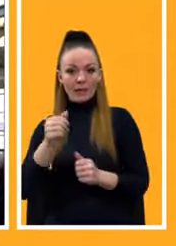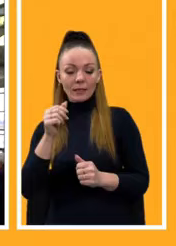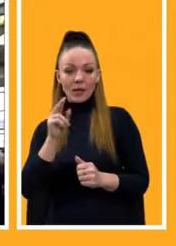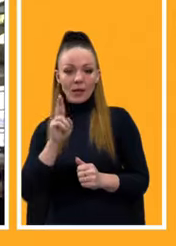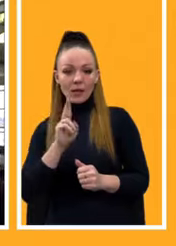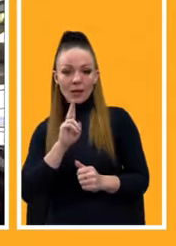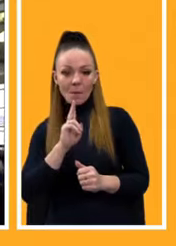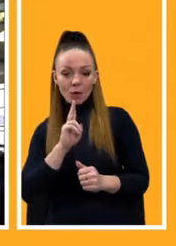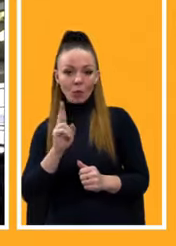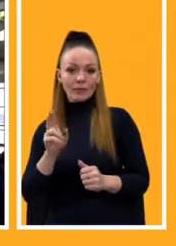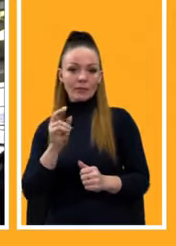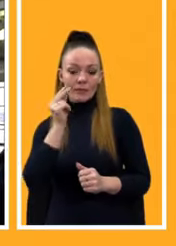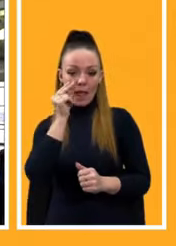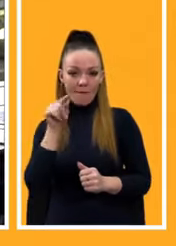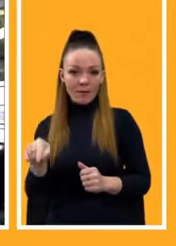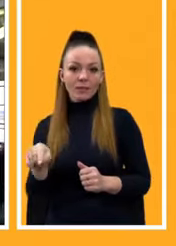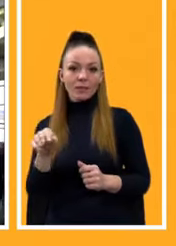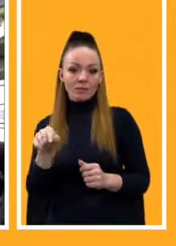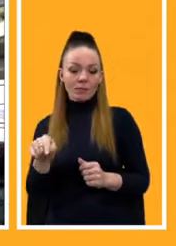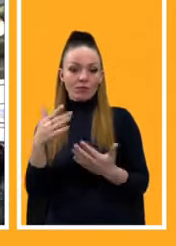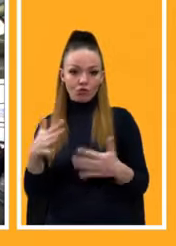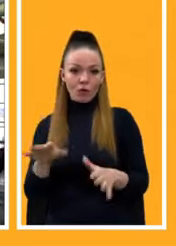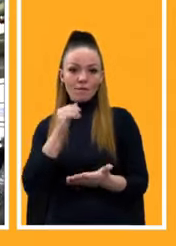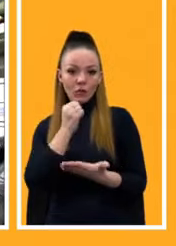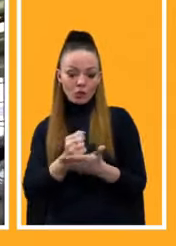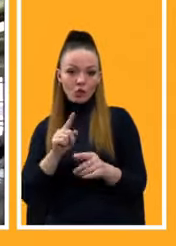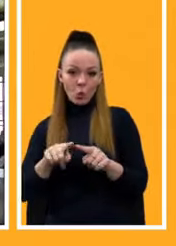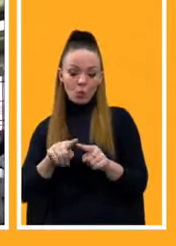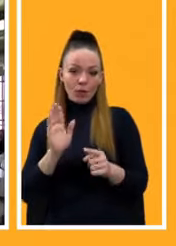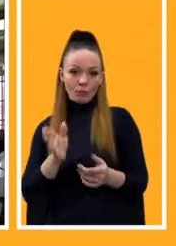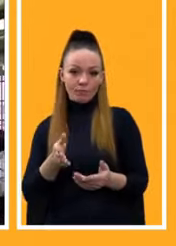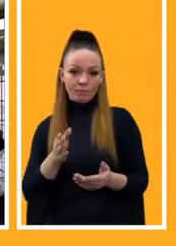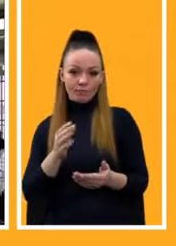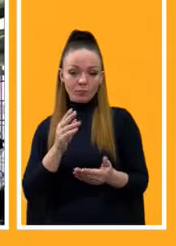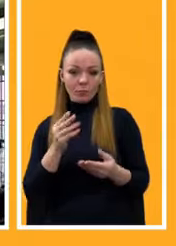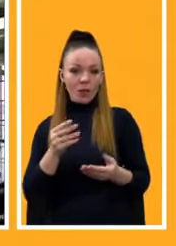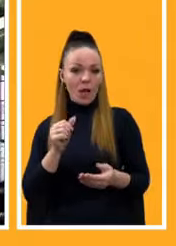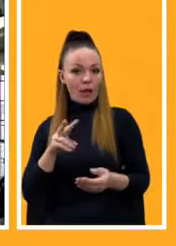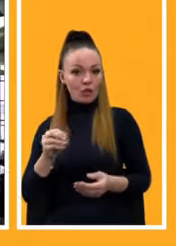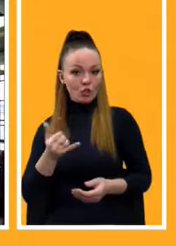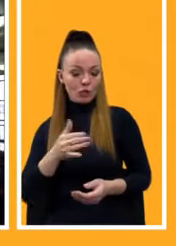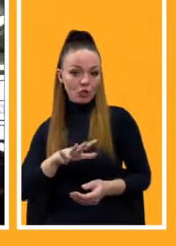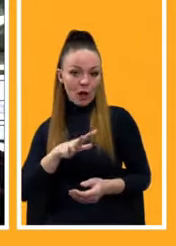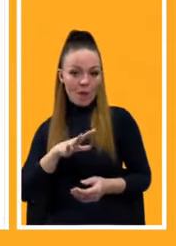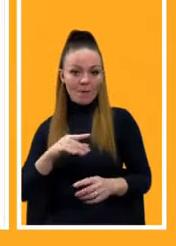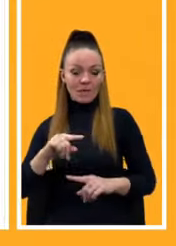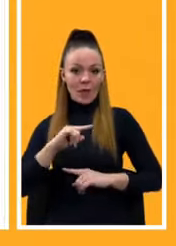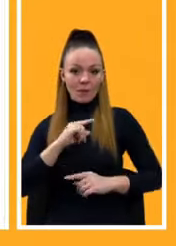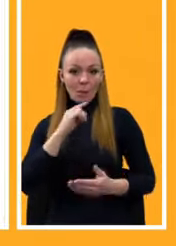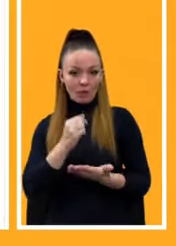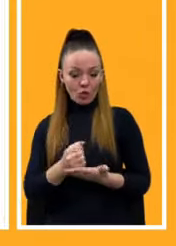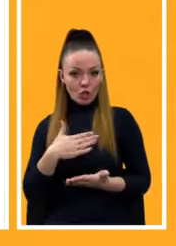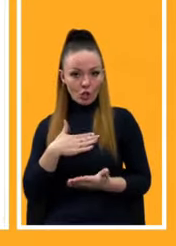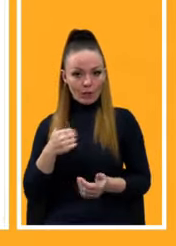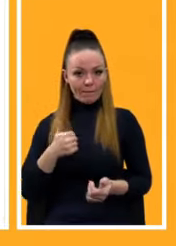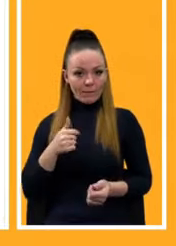Тобто вже в ці точки визначення ми досить скоро їх презентуємо, але чекаємо фінального підтвердження від наших військових. Ми розуміємо, що... Але